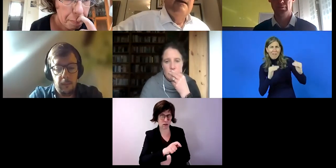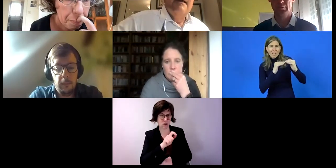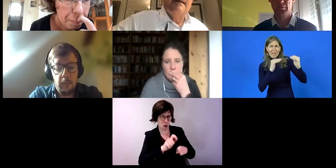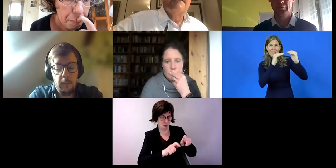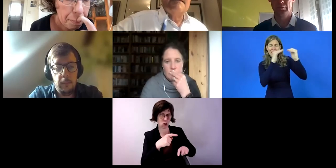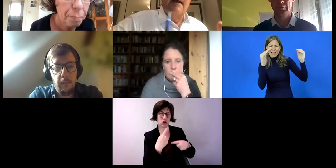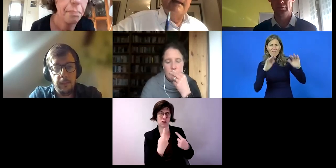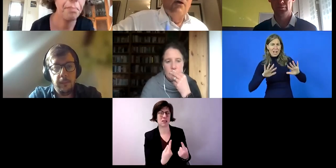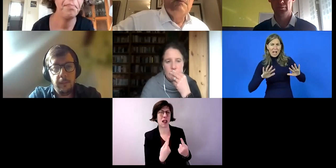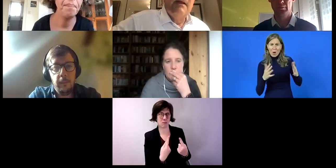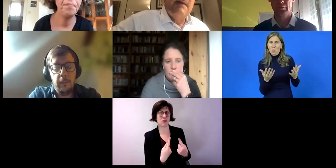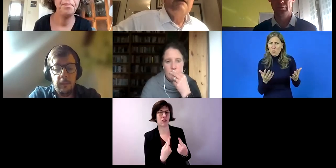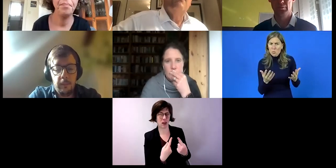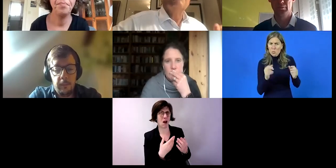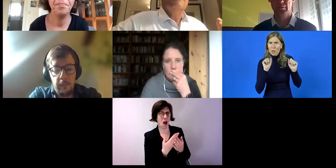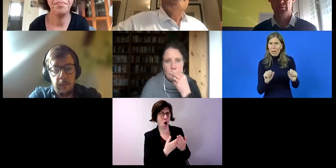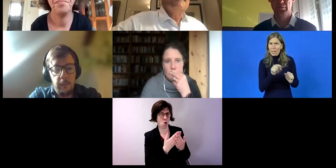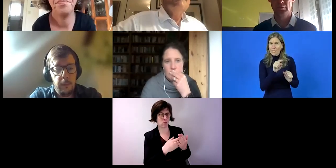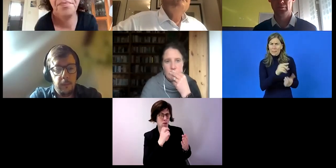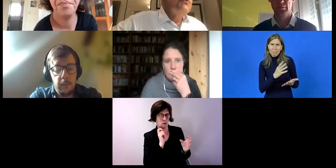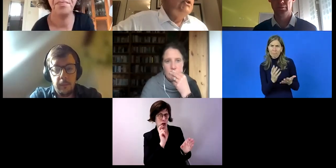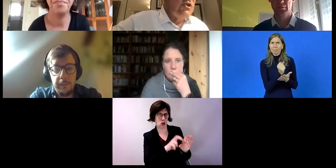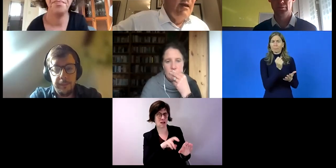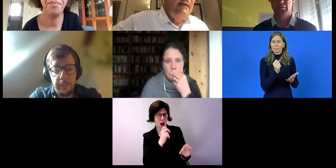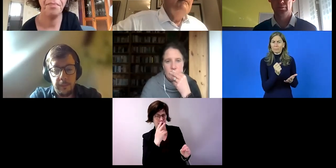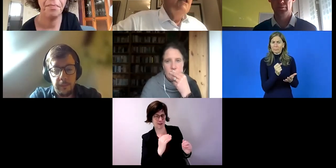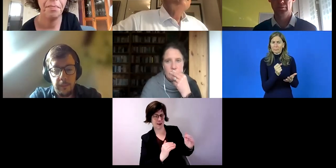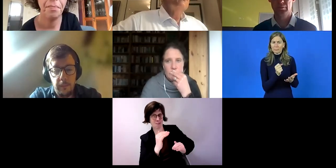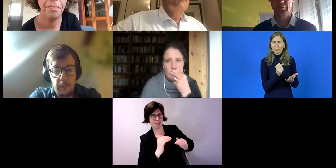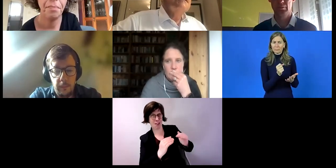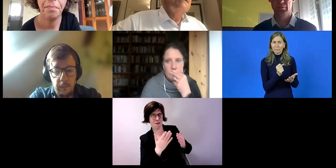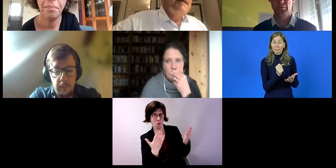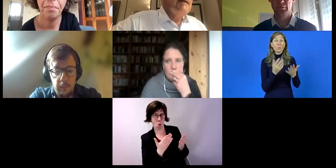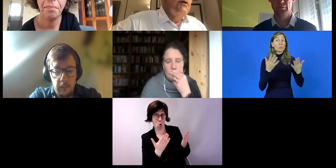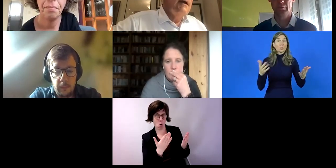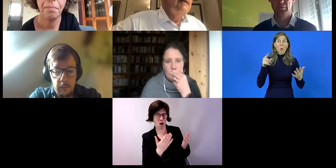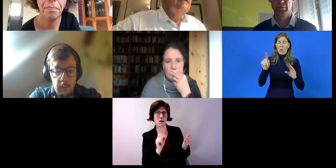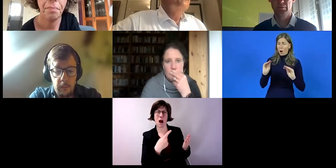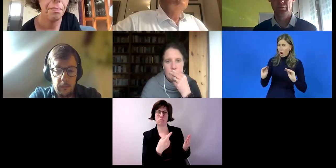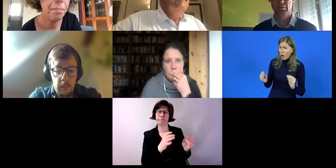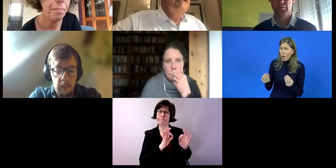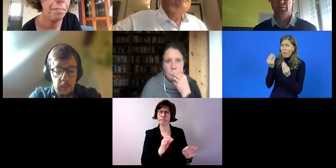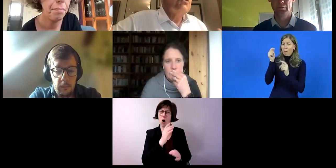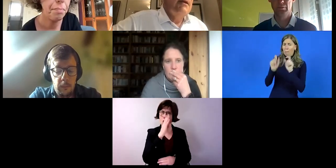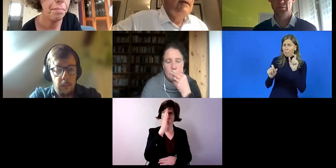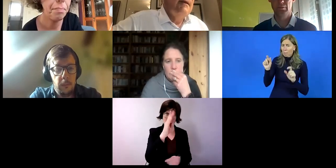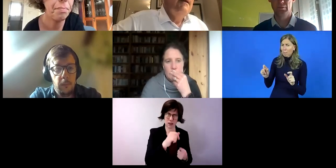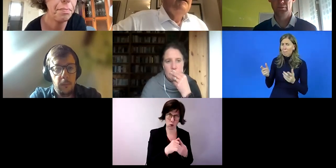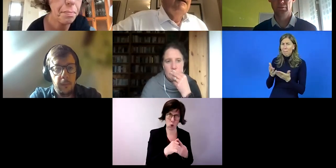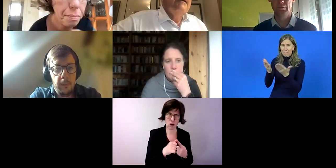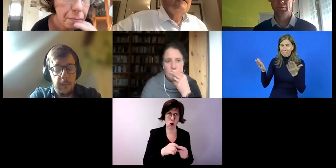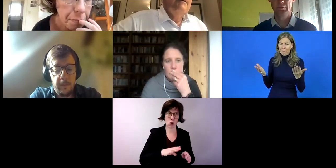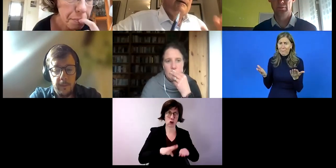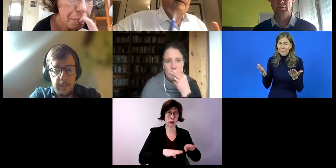Ausbildung machen wollen, sehen, wo sie stehen. Sie können sich besser orientieren und die nächsten Schritte